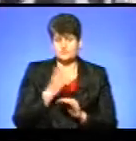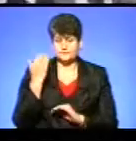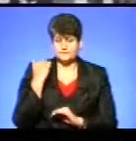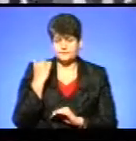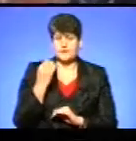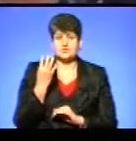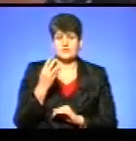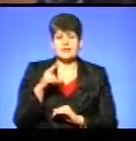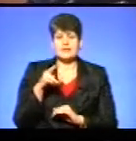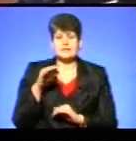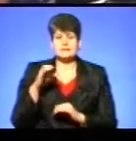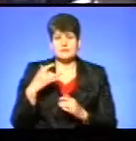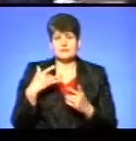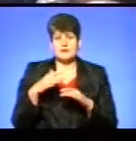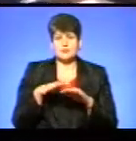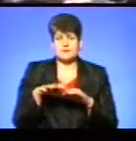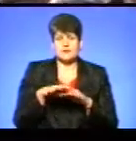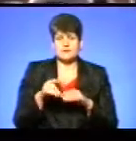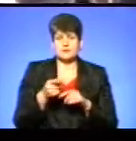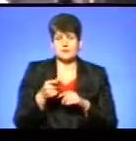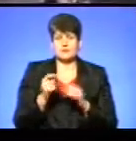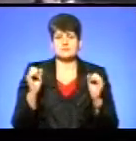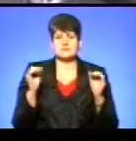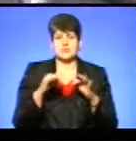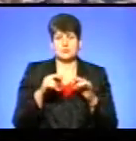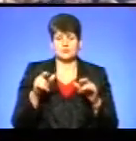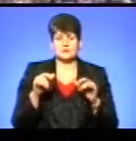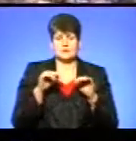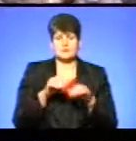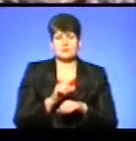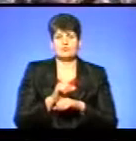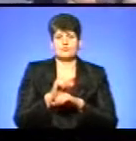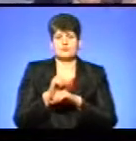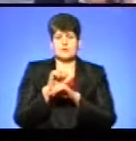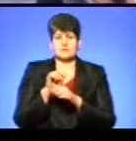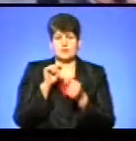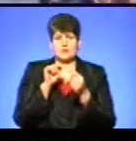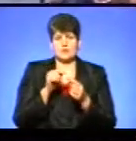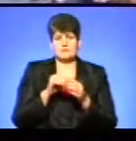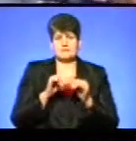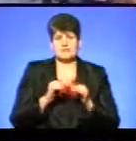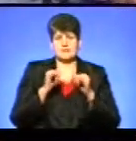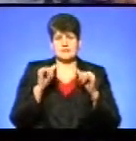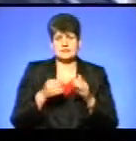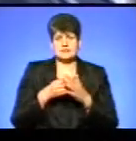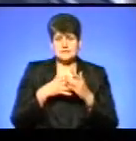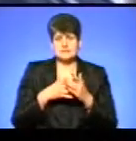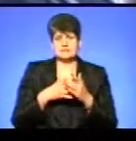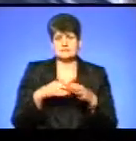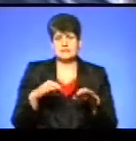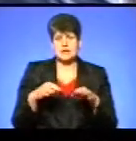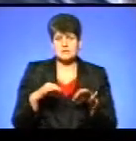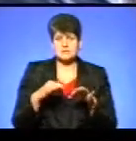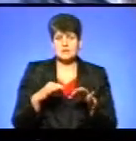4 листопада на театральному майдані Тернополя зібрались люди на акцію протесту проти підняття цін на проїзд у громадському транспорті.